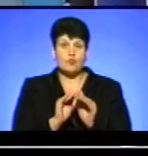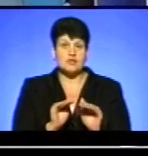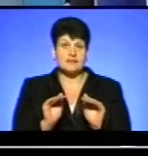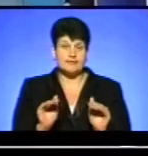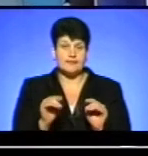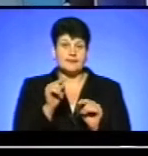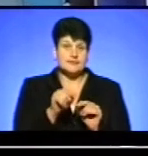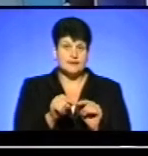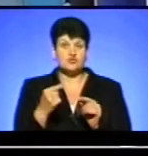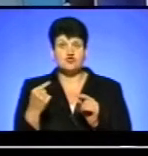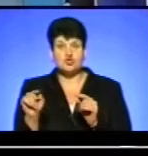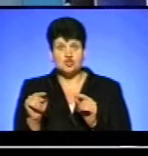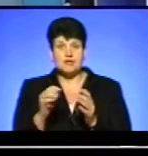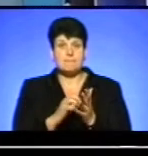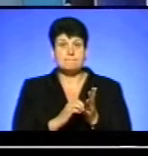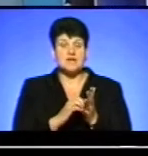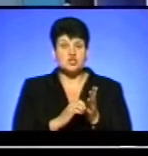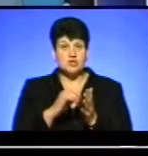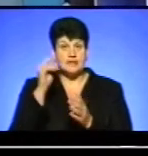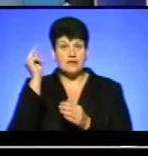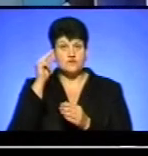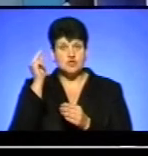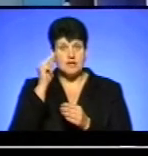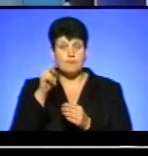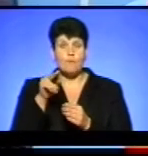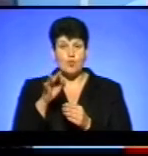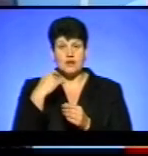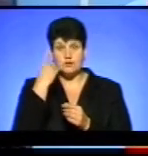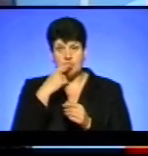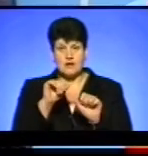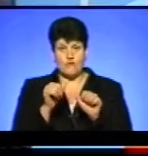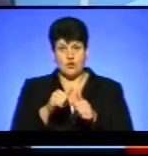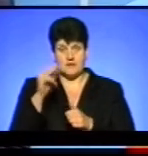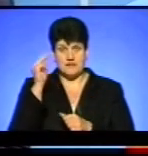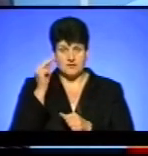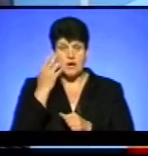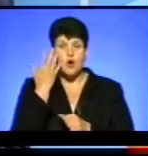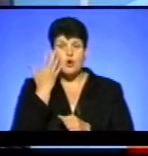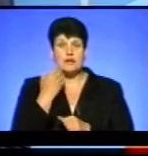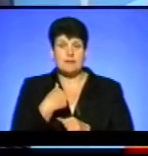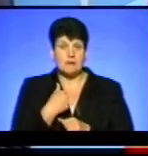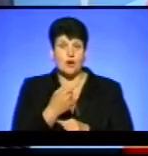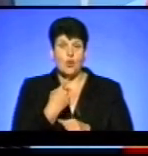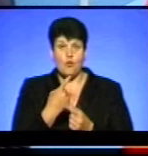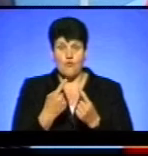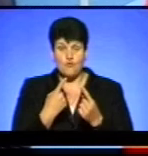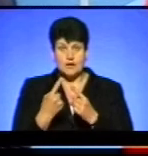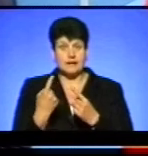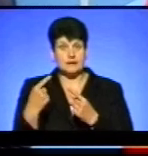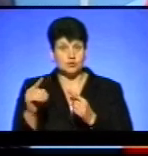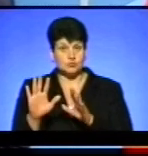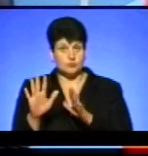з тих чи інших причин навчаються по індивідуальній формі навчання. Коли ми говорили, другий момент,